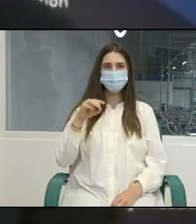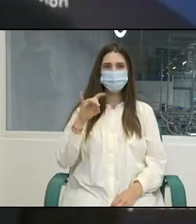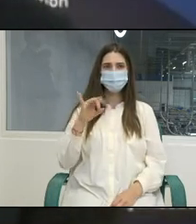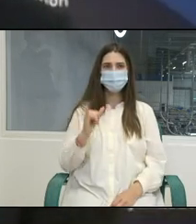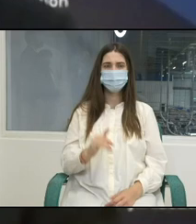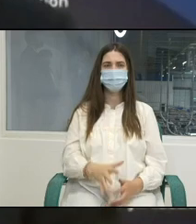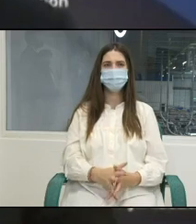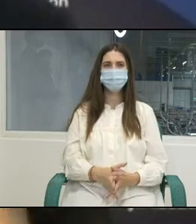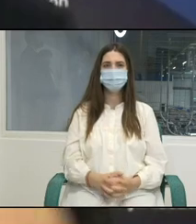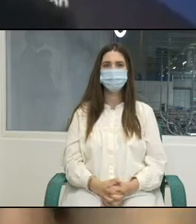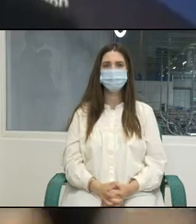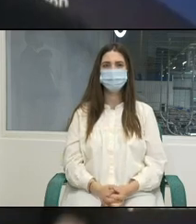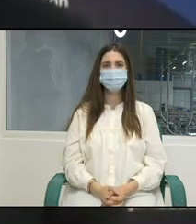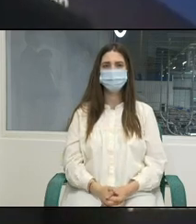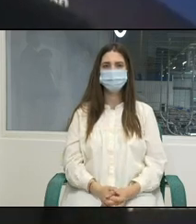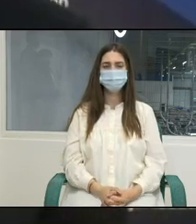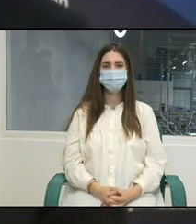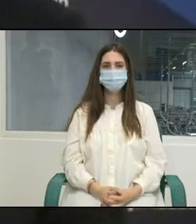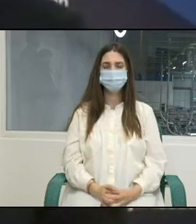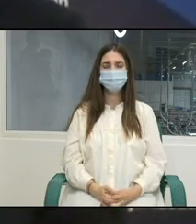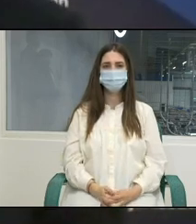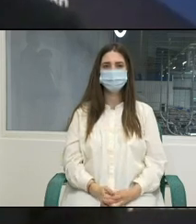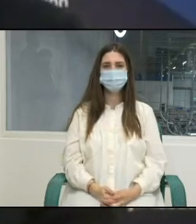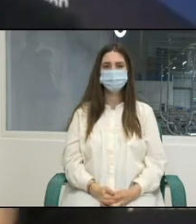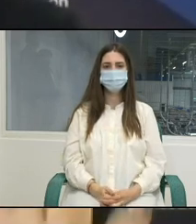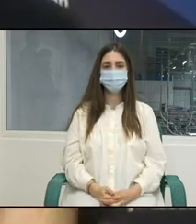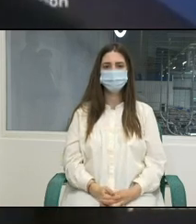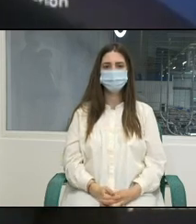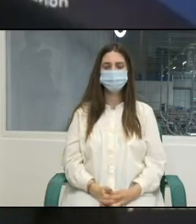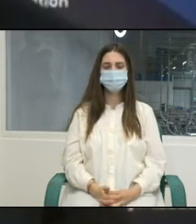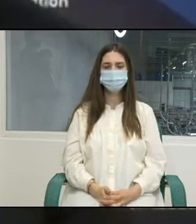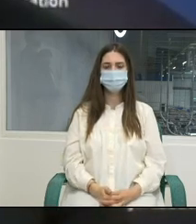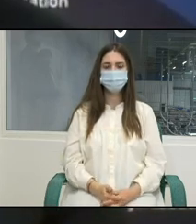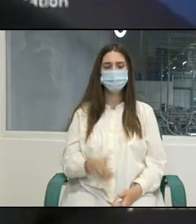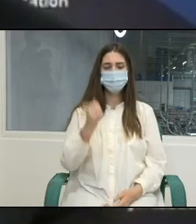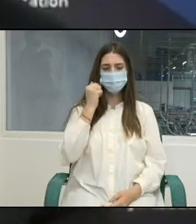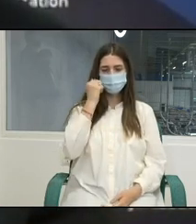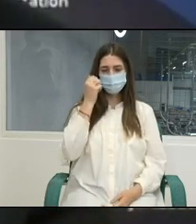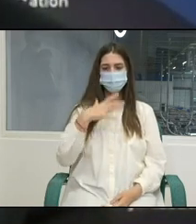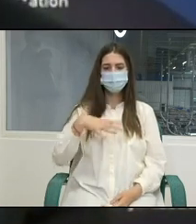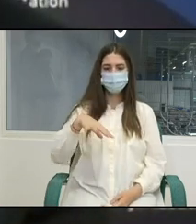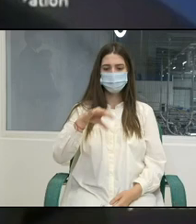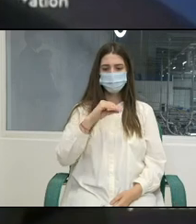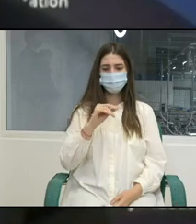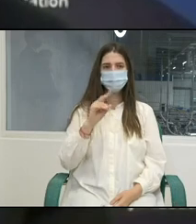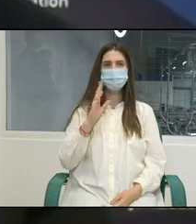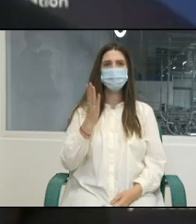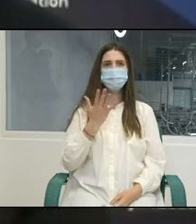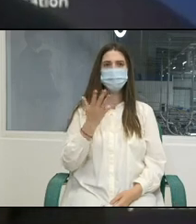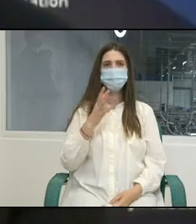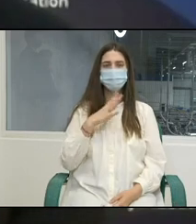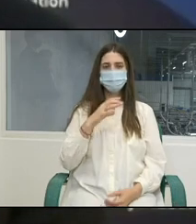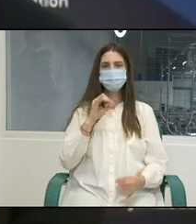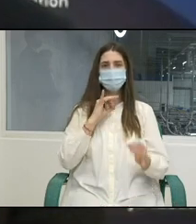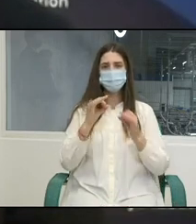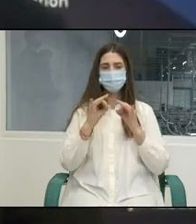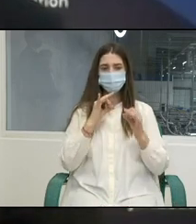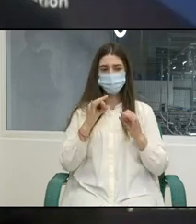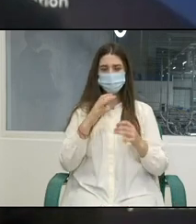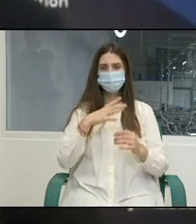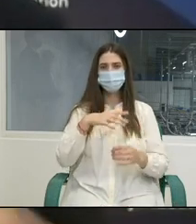s-ar putea să fă fi confruntat cu anumite situații. Deci mulțumim tuturor vorbitorilor care au vorbit pentru